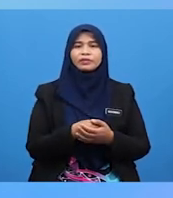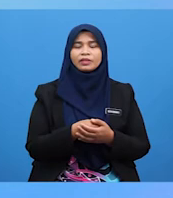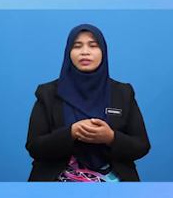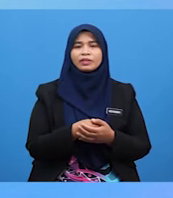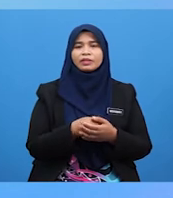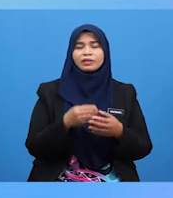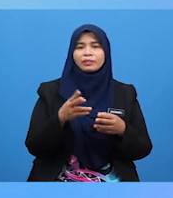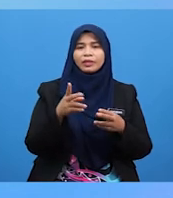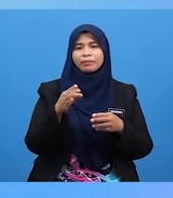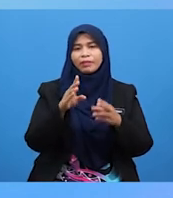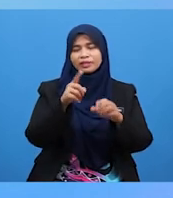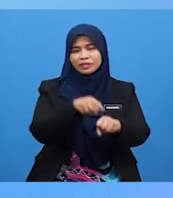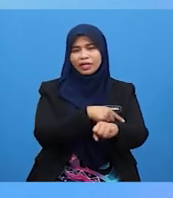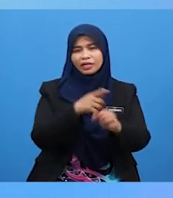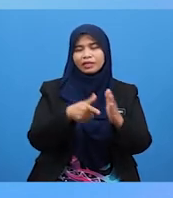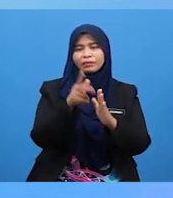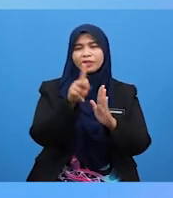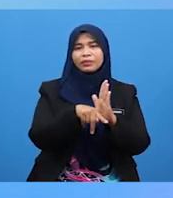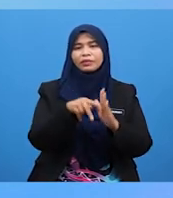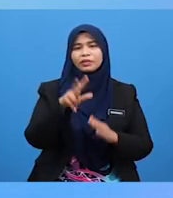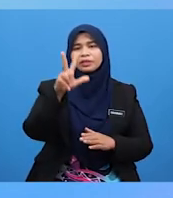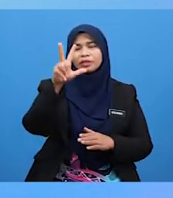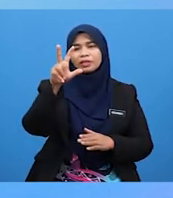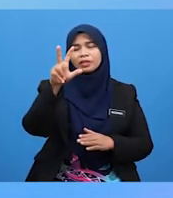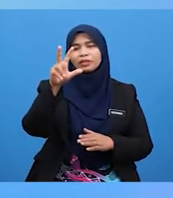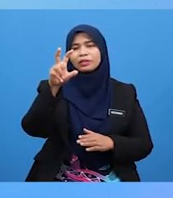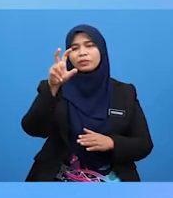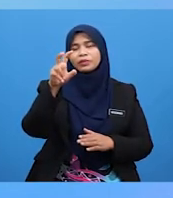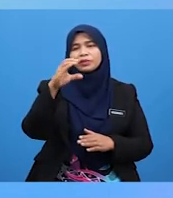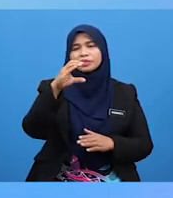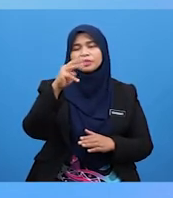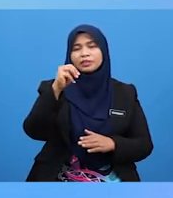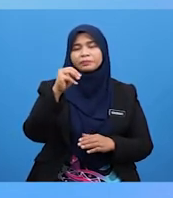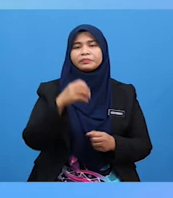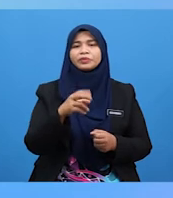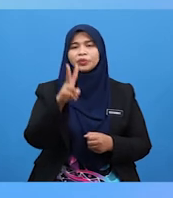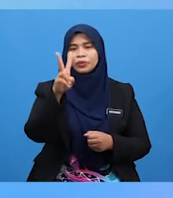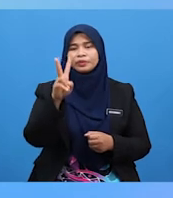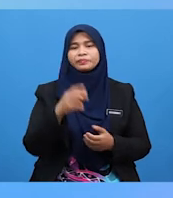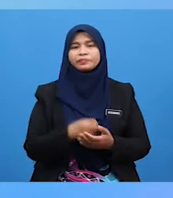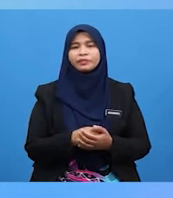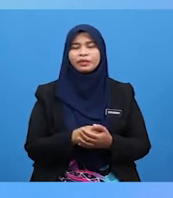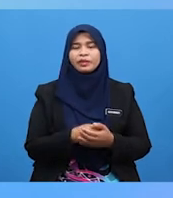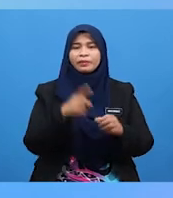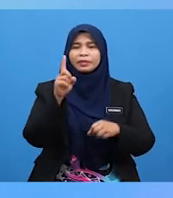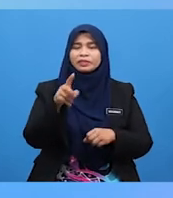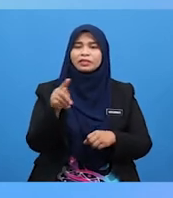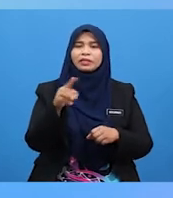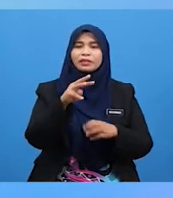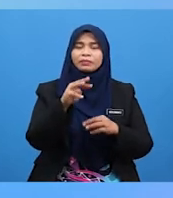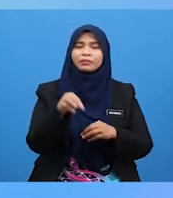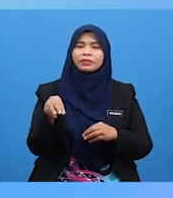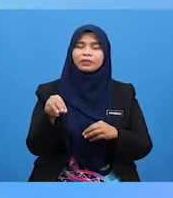30 cm Sebanyak 2 Lembar Pastikan Murid-murid Berhati